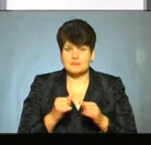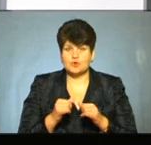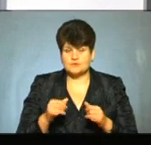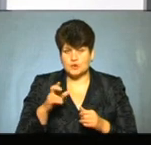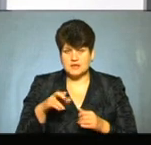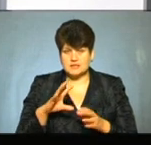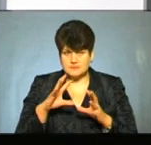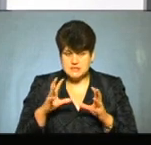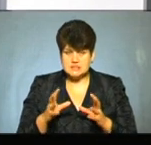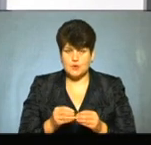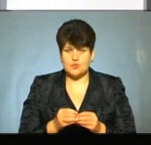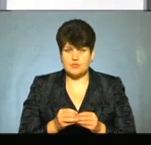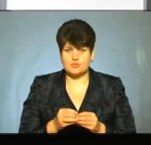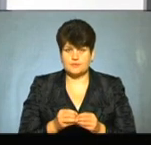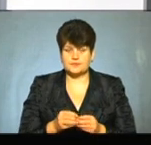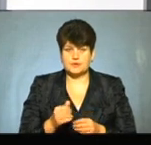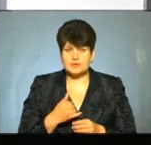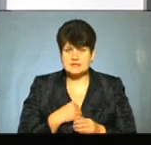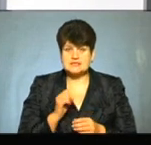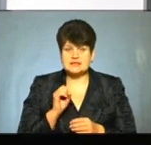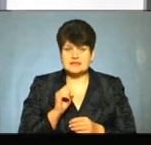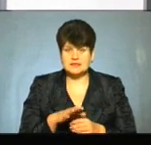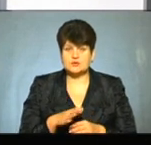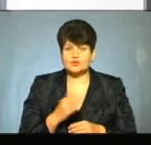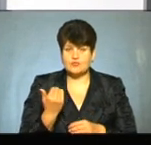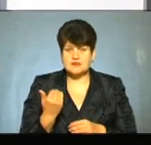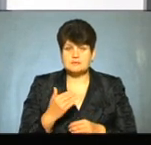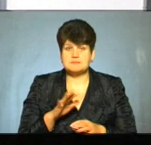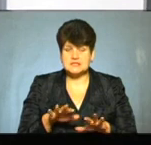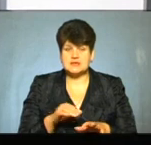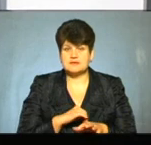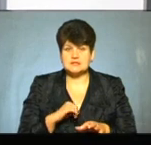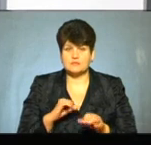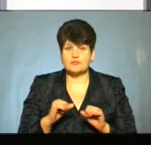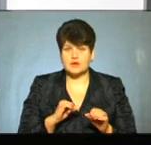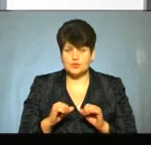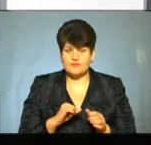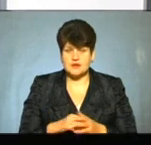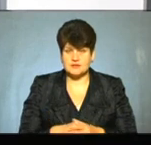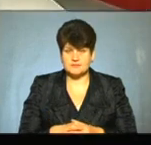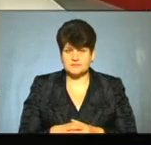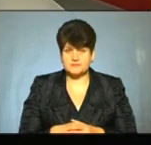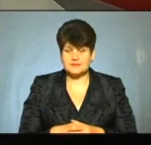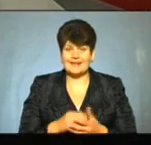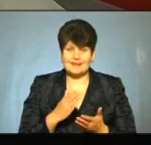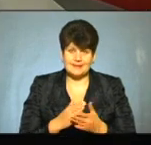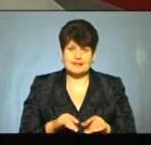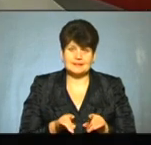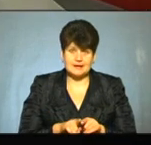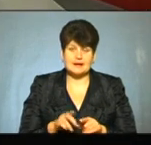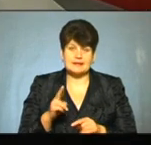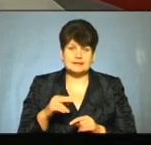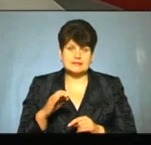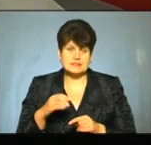країни всілому. О, зараз таке, якесь таке закидання, що от вас місцеве самоврядування, у мерів більші рейтинги, ніж у влади в Києві. Ну, є така